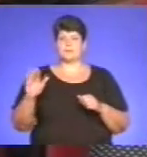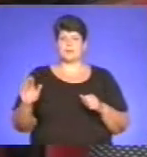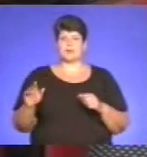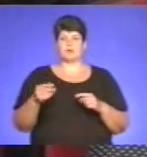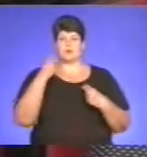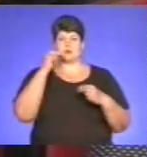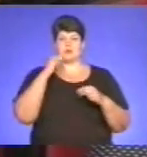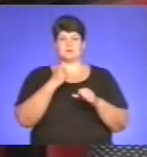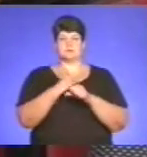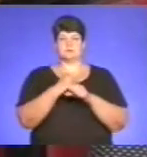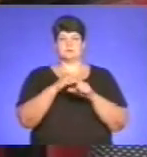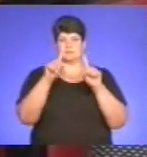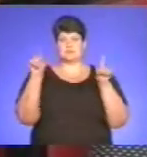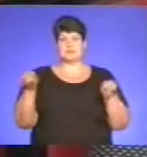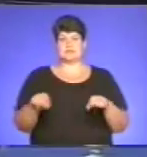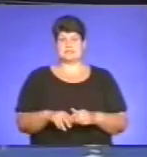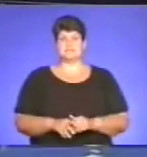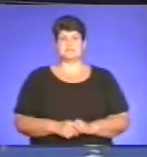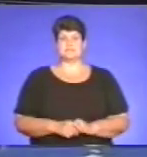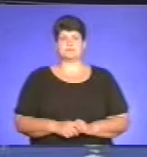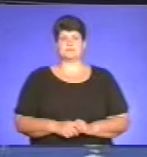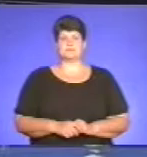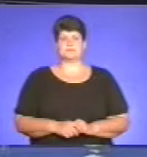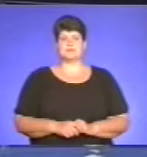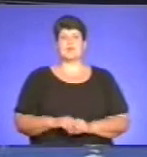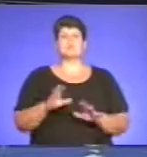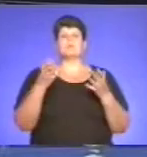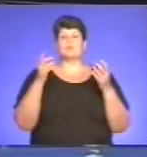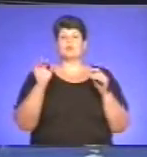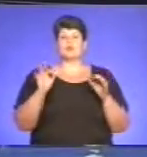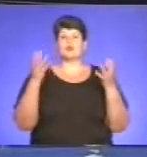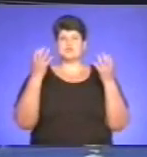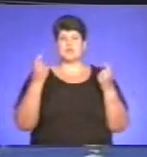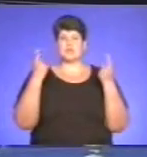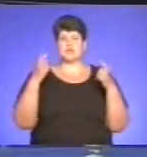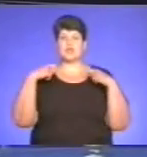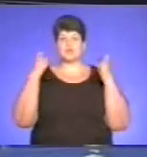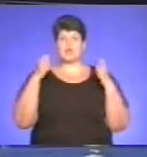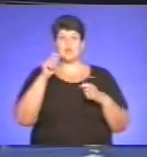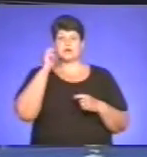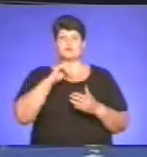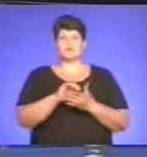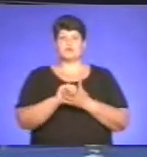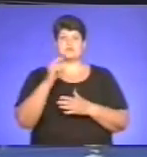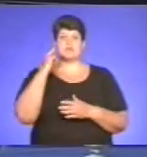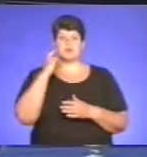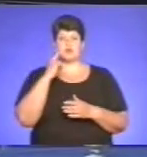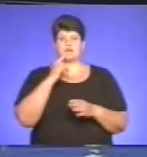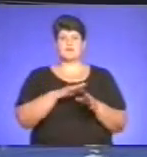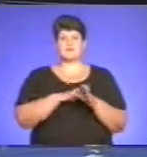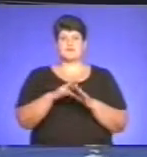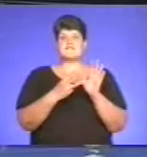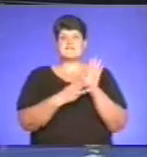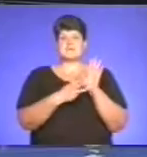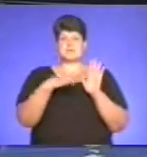досконаленнім експозиції. І про ще один ювілей. Українському товариству глухих виповнилося 80